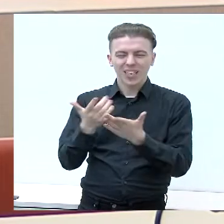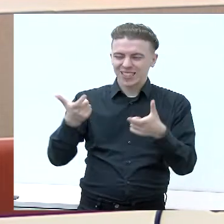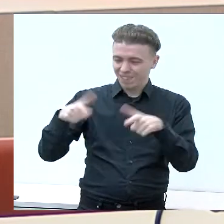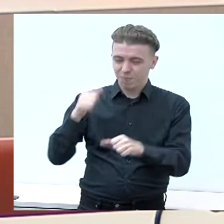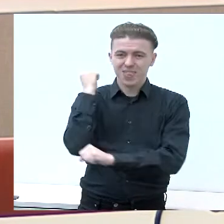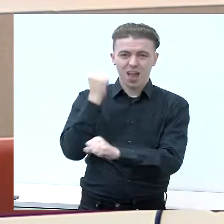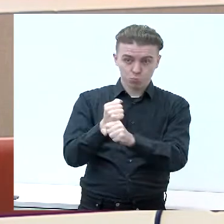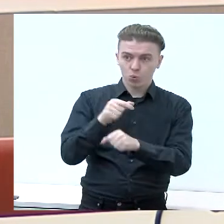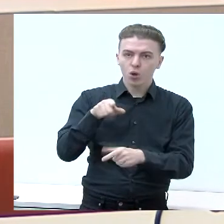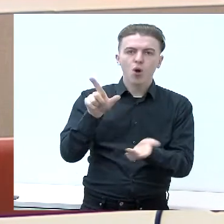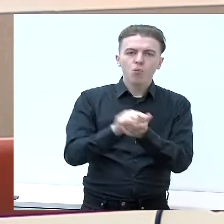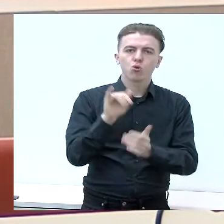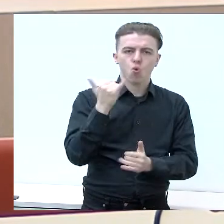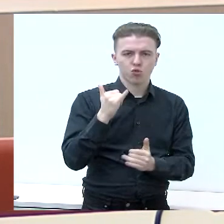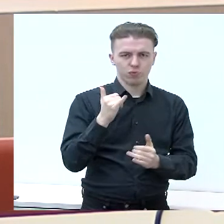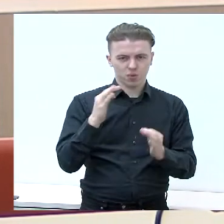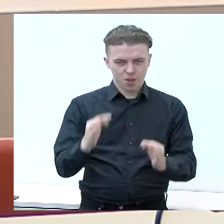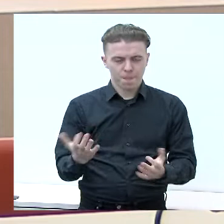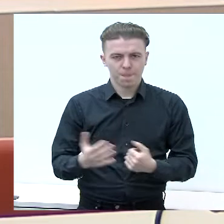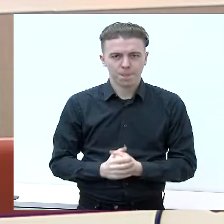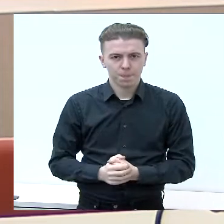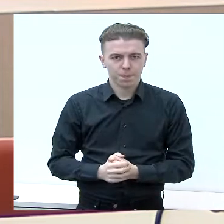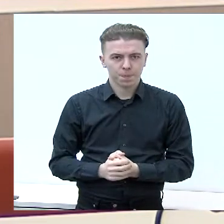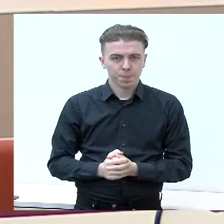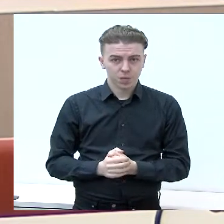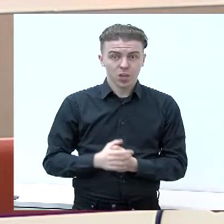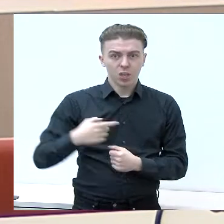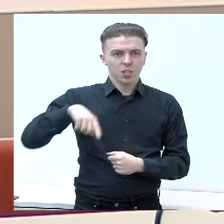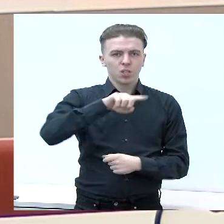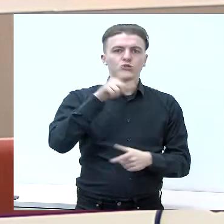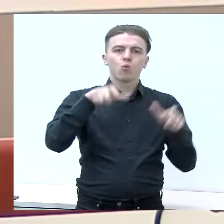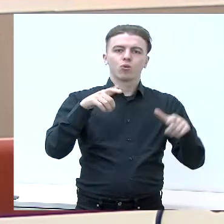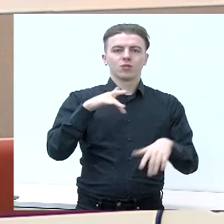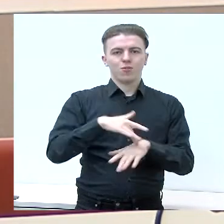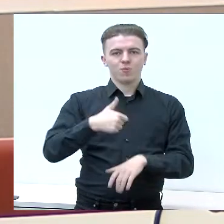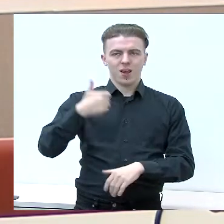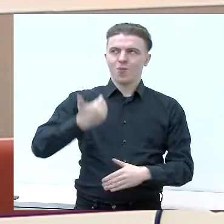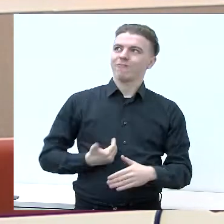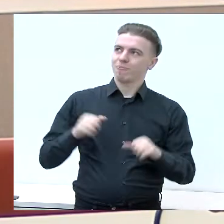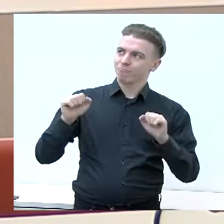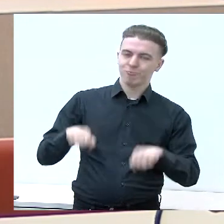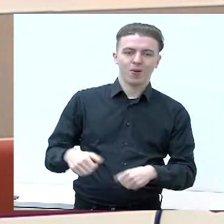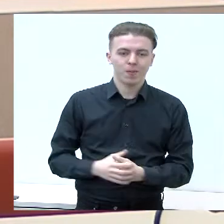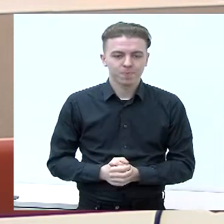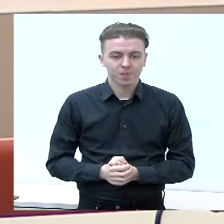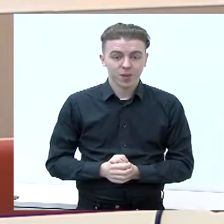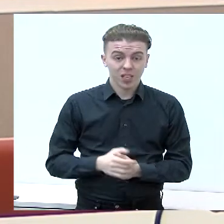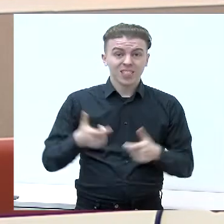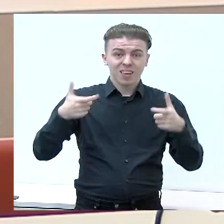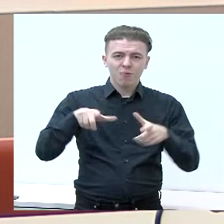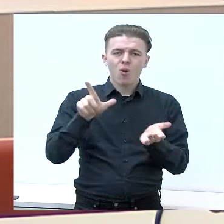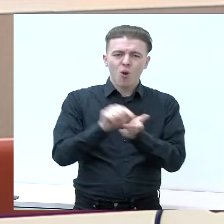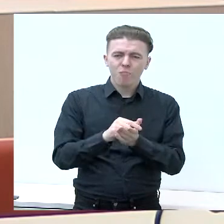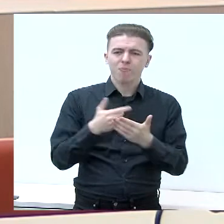būtų kokybiškaus. Ir žmonėms būtų gyventi gerą. Savildas turėtų būti atvira, skaidri,